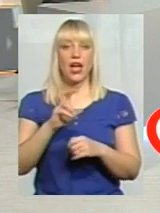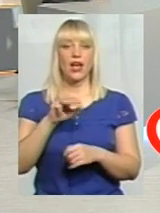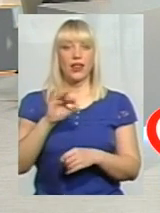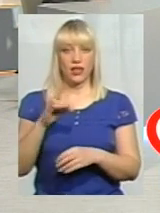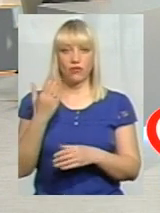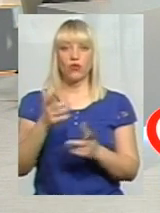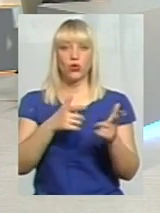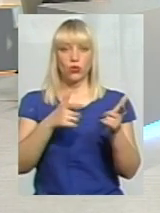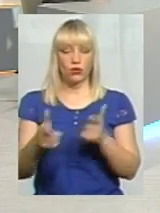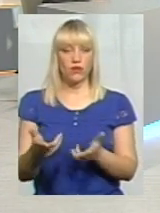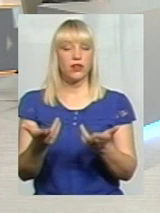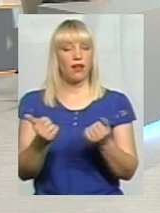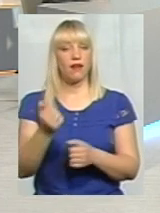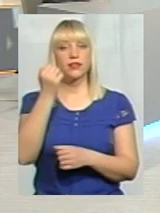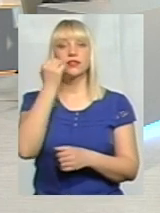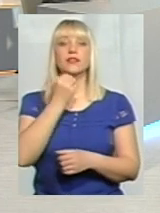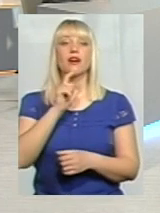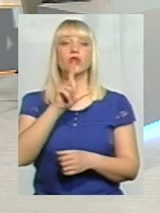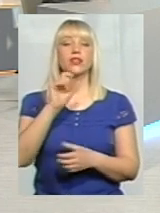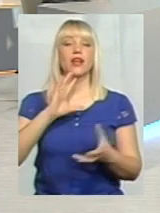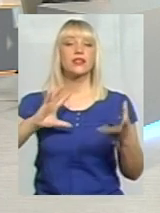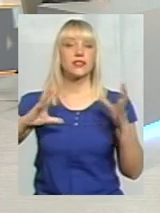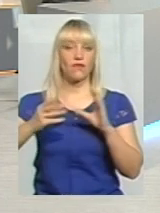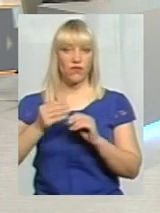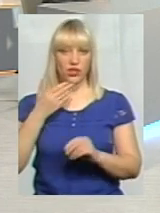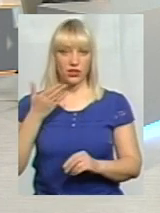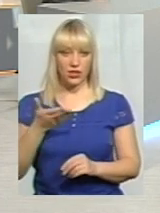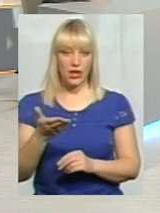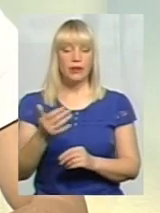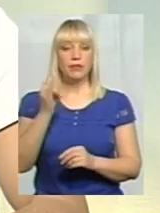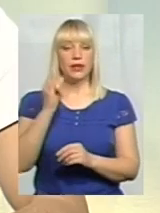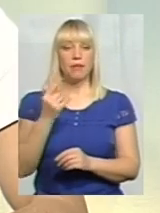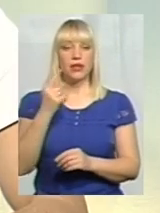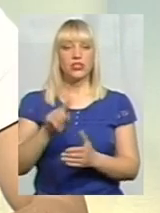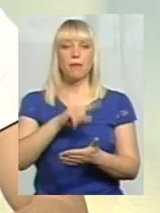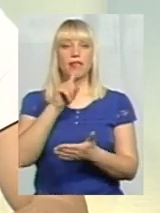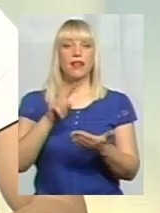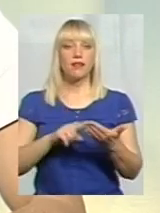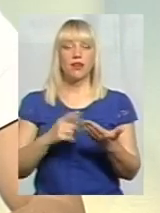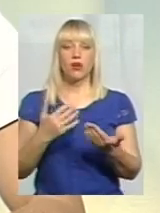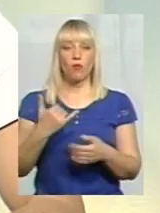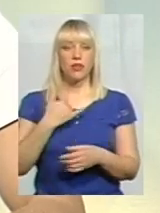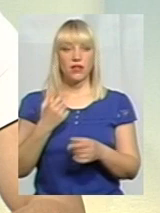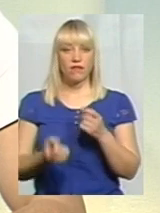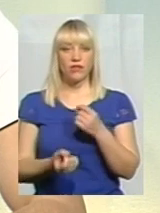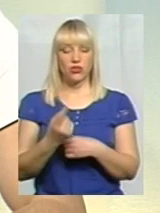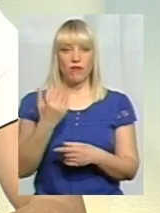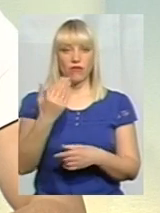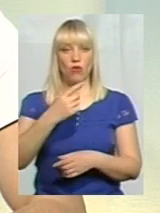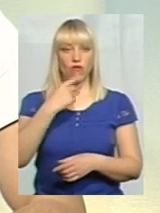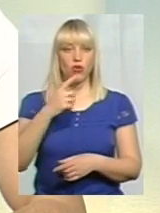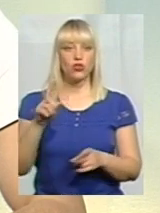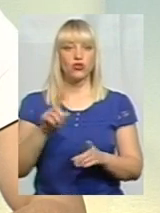Так, дякую вам за звіт. Перше таке питання, яке в мене виникло. Ви говорите про те, що